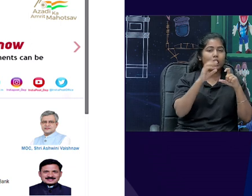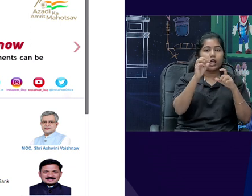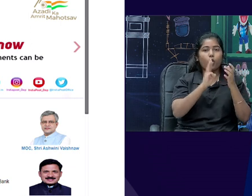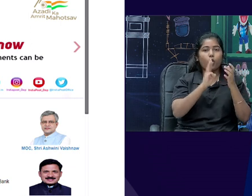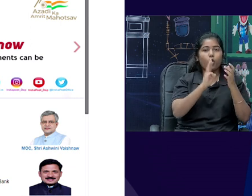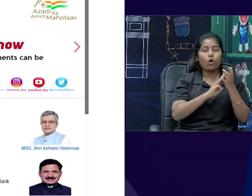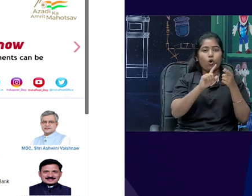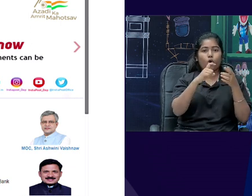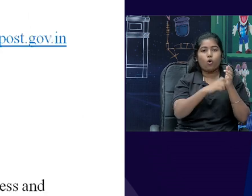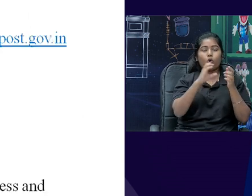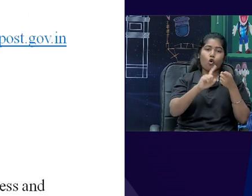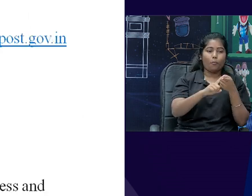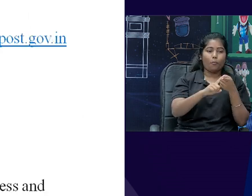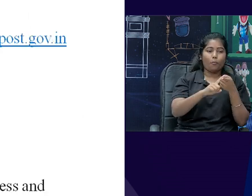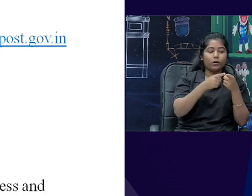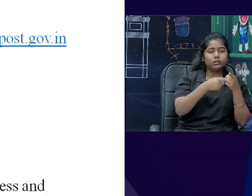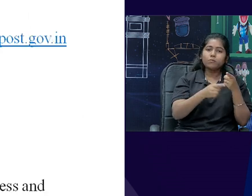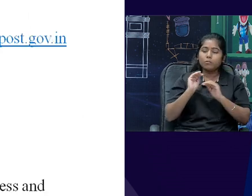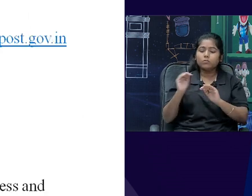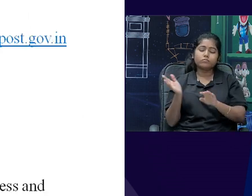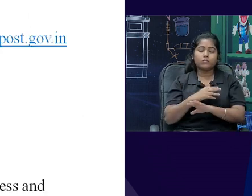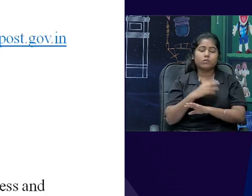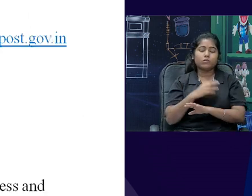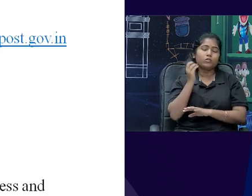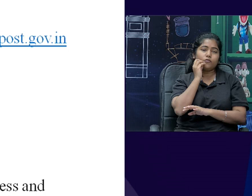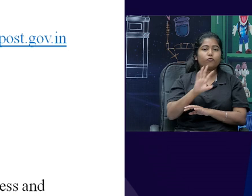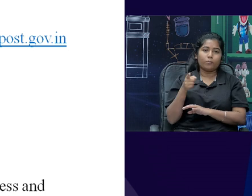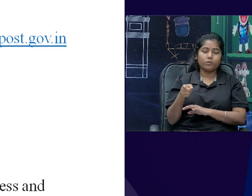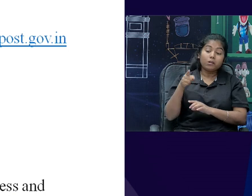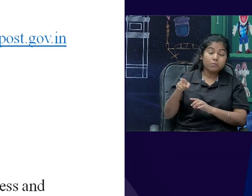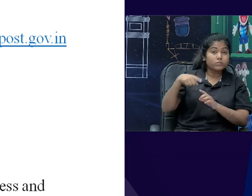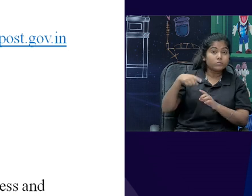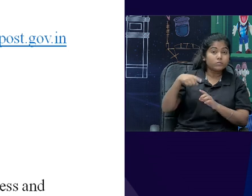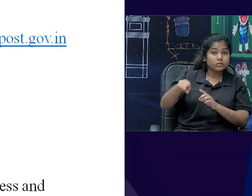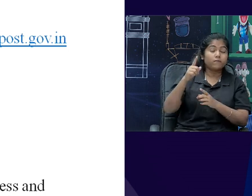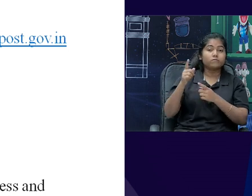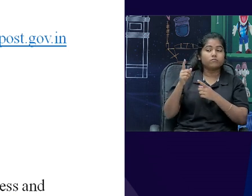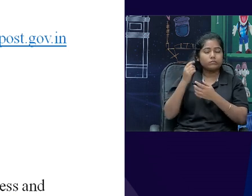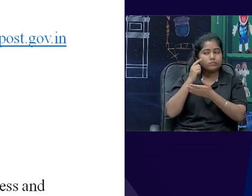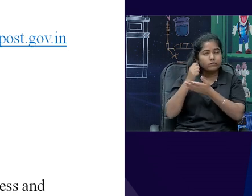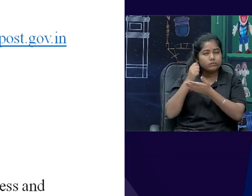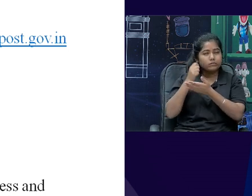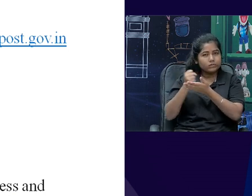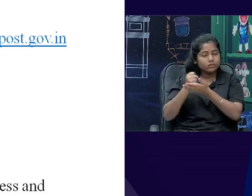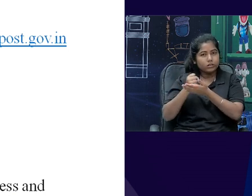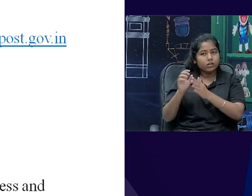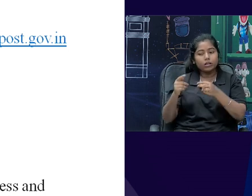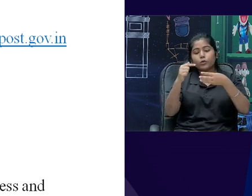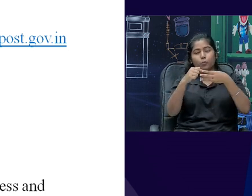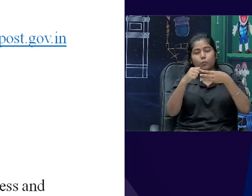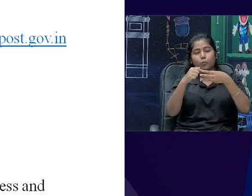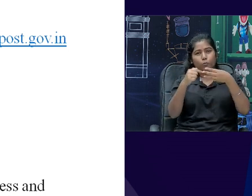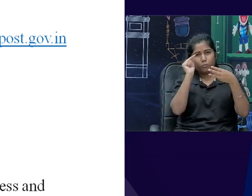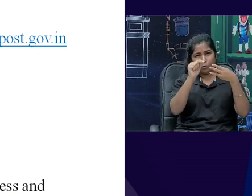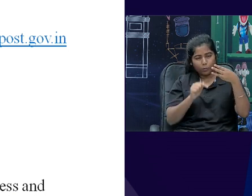बच्चे को यहां तक lead कर देते हैं और बताते हैं कि आपको पता करना है business post, e-payment and cash on delivery